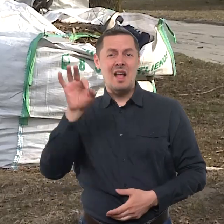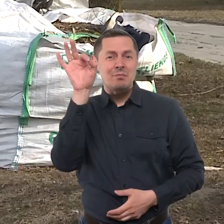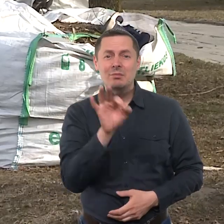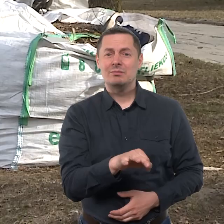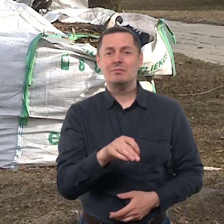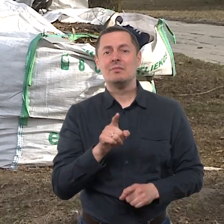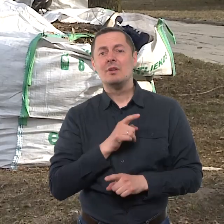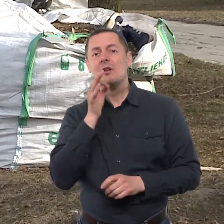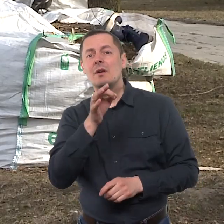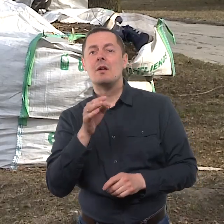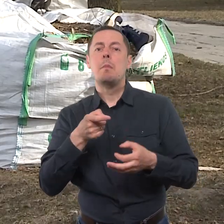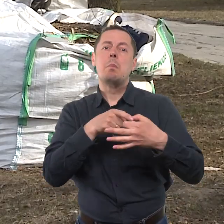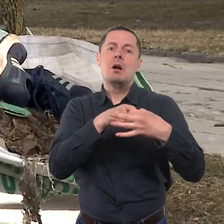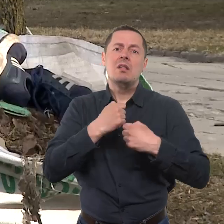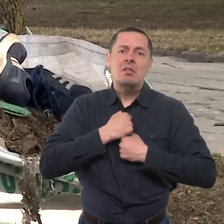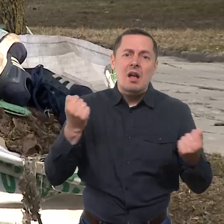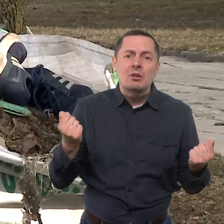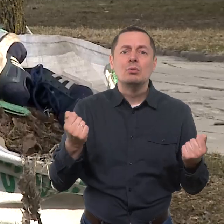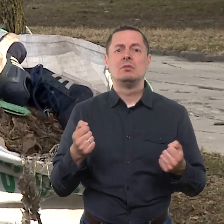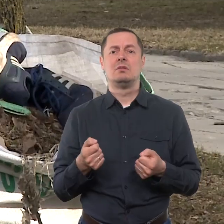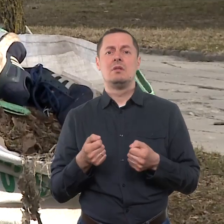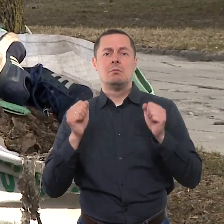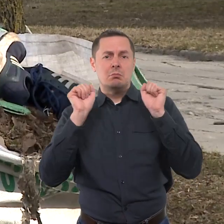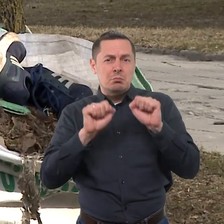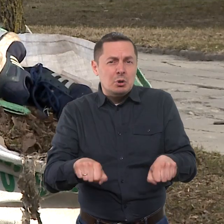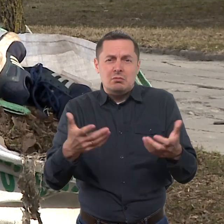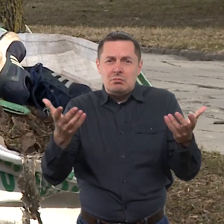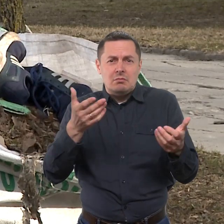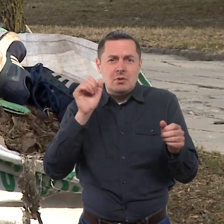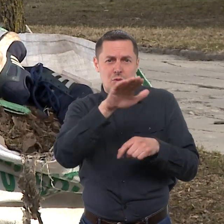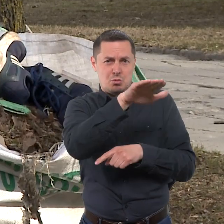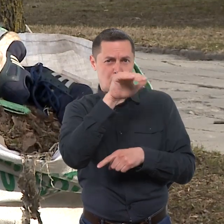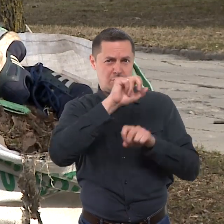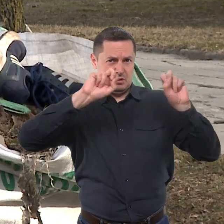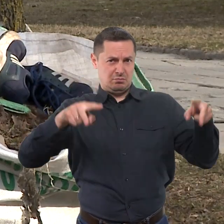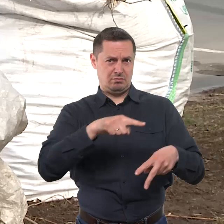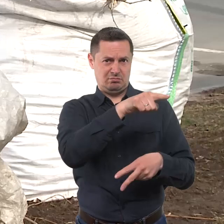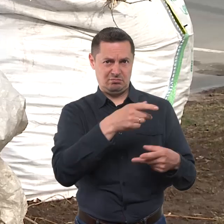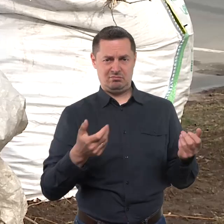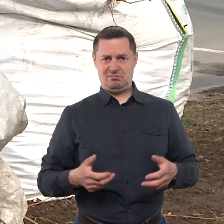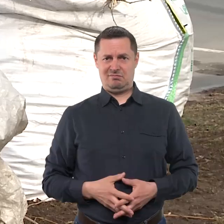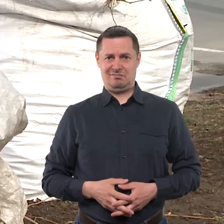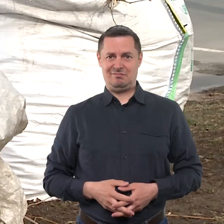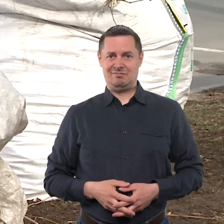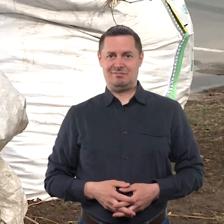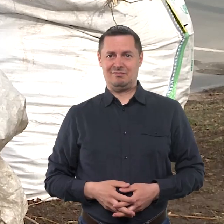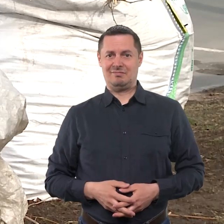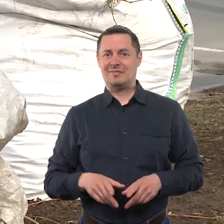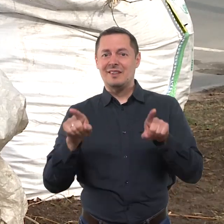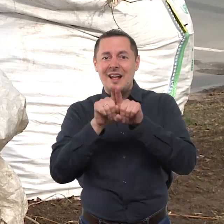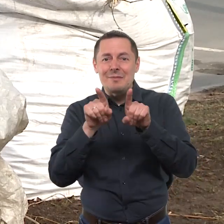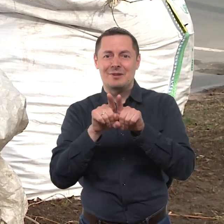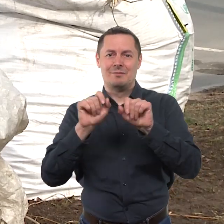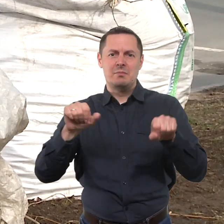gyventojų skundžiasi esan neturi priekabos, tačiau iš tiesų tai neturėtų būti kliutis. Mat yra įmonių teikiančių lengvų automobilių prie